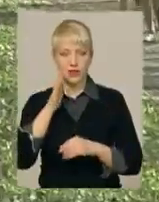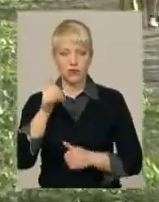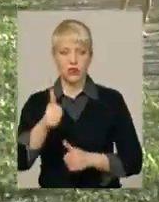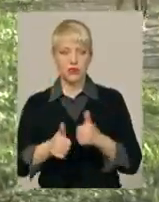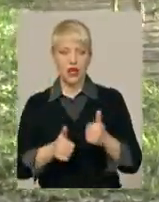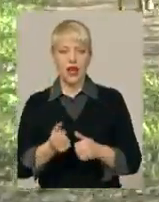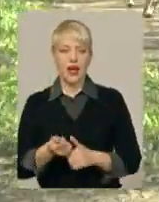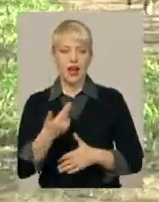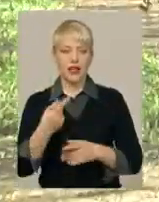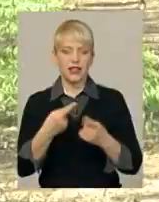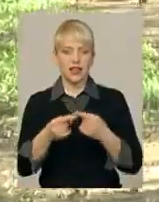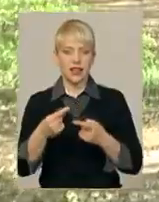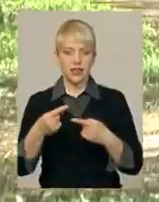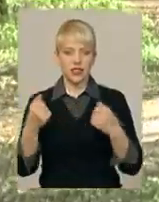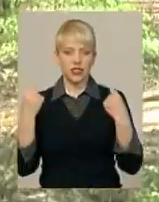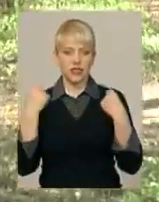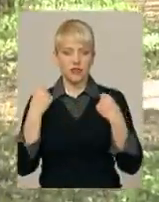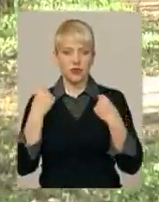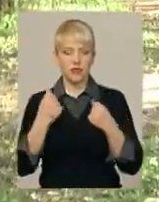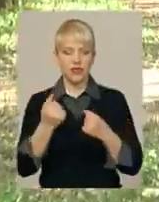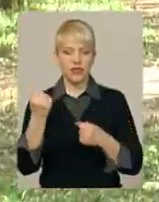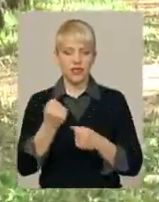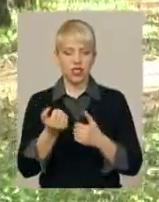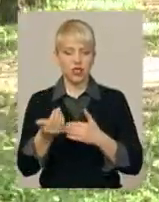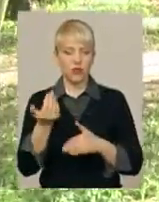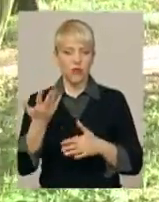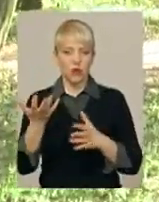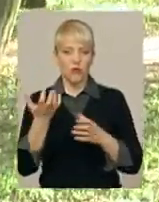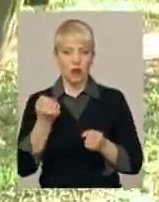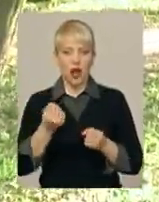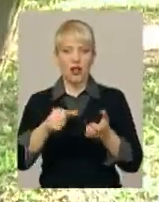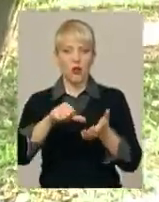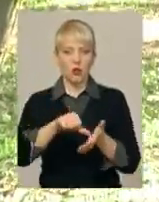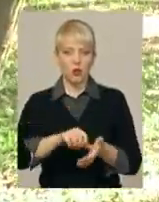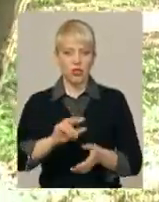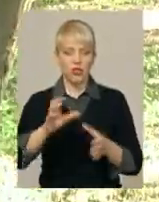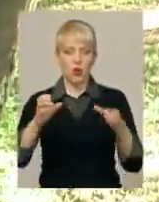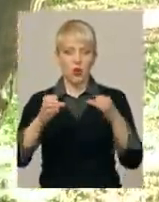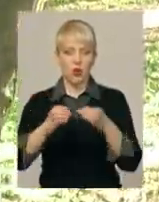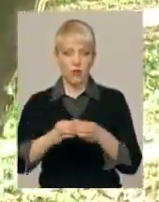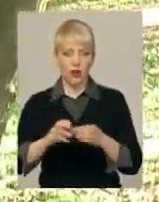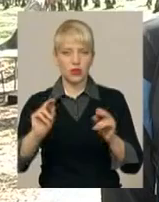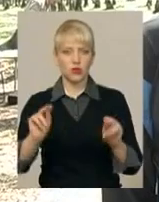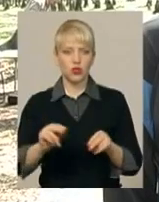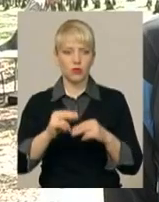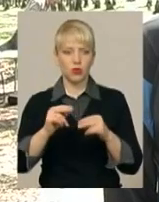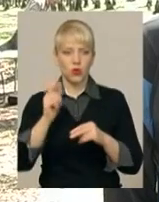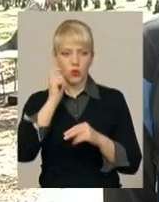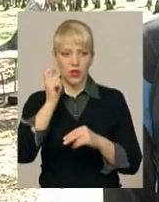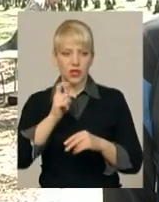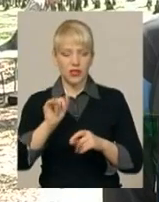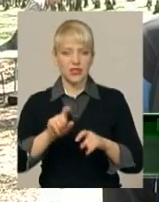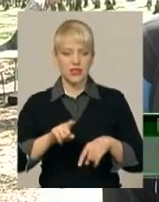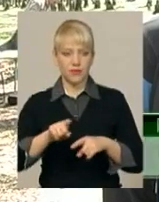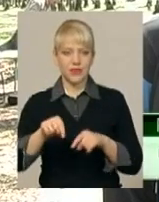інших привідних спортсменів, говорить головний суддя, тиждень тому брали участь у командному чемпіонаті України з легкоатлетичного кросу. Ці змагання,